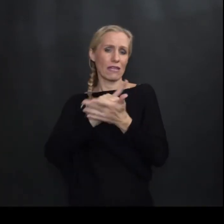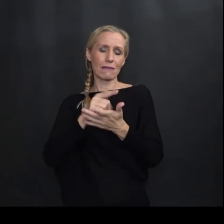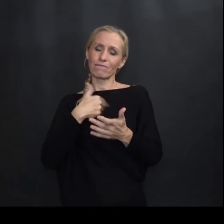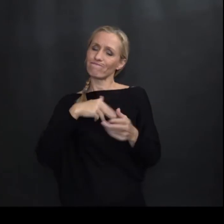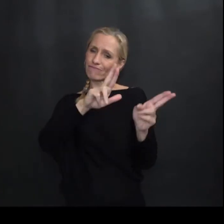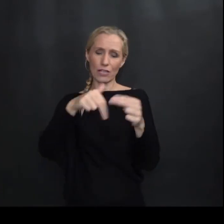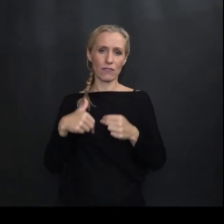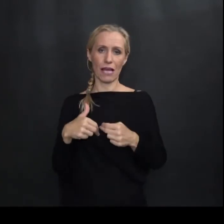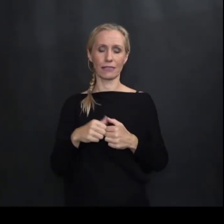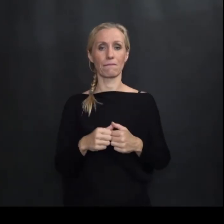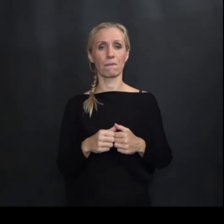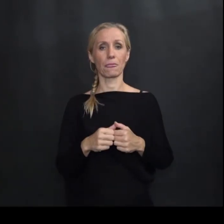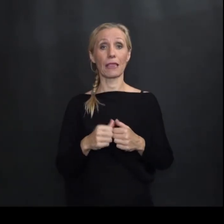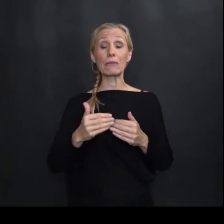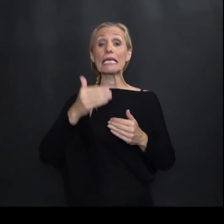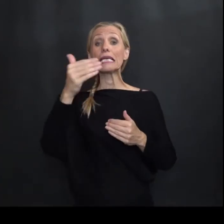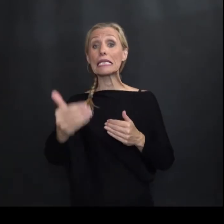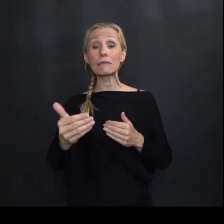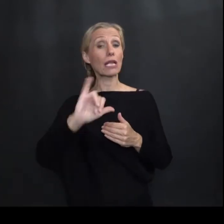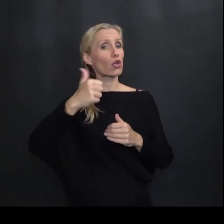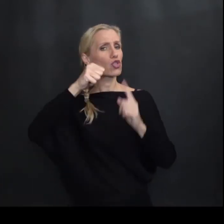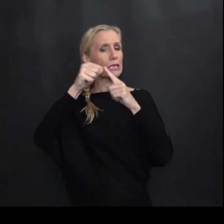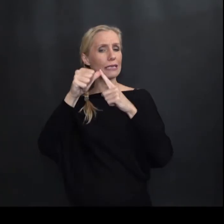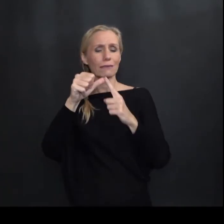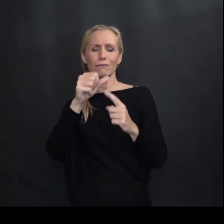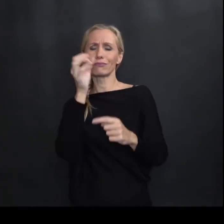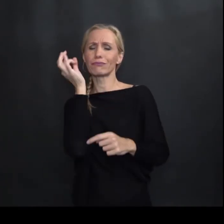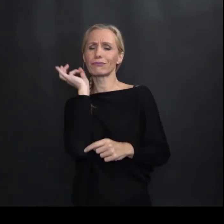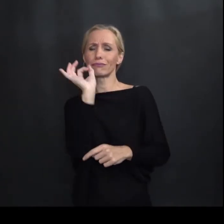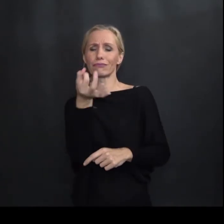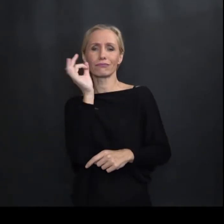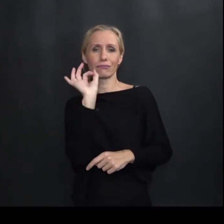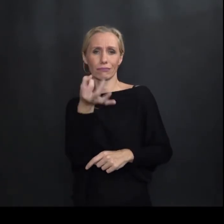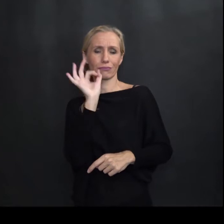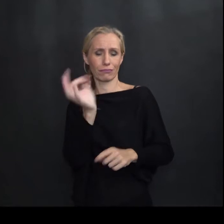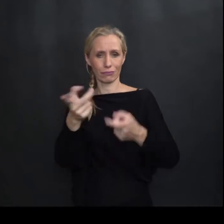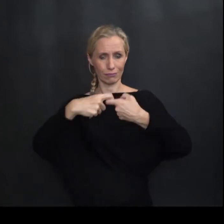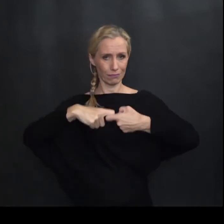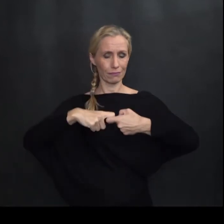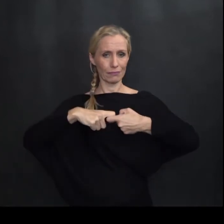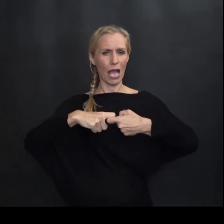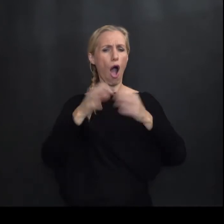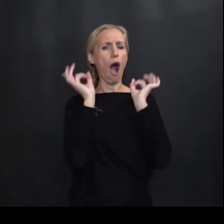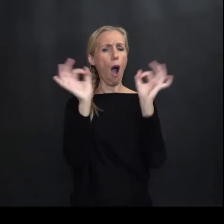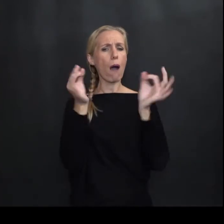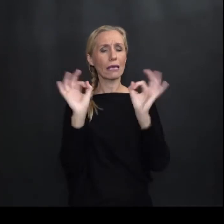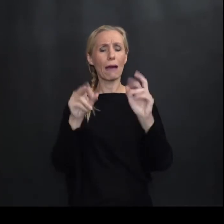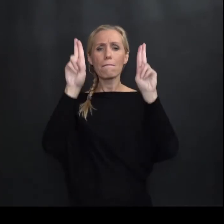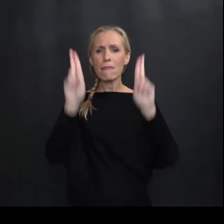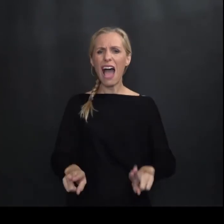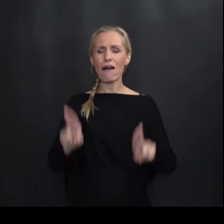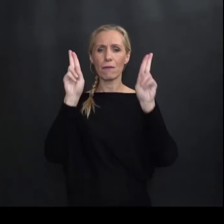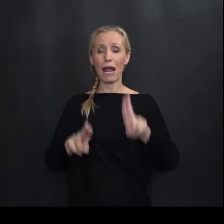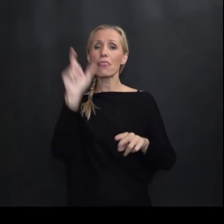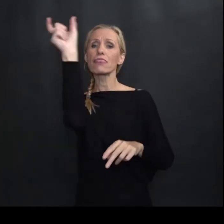Neće Vratiti Ispred nas se nalazi Još jedan Izuzetno Zanimljiv Eksponat To je originalna To je